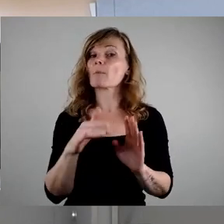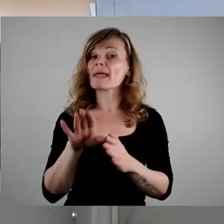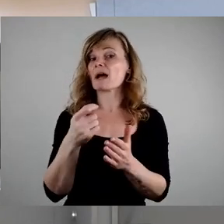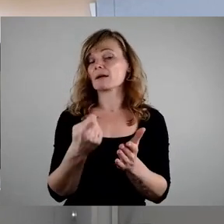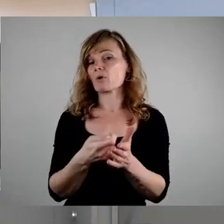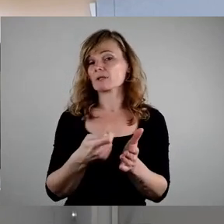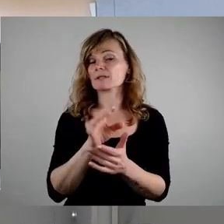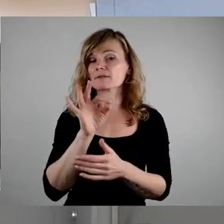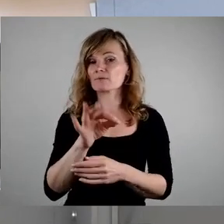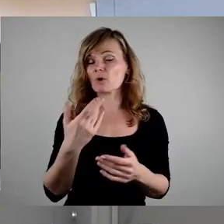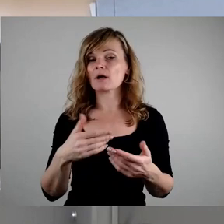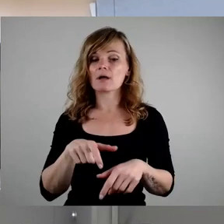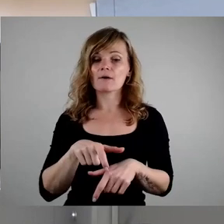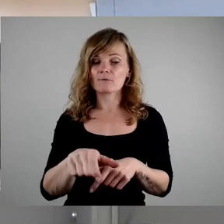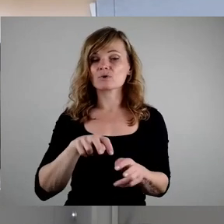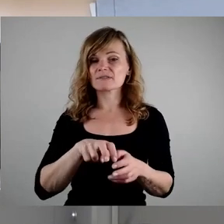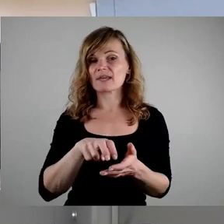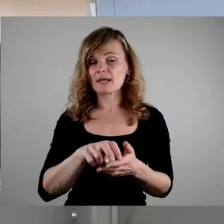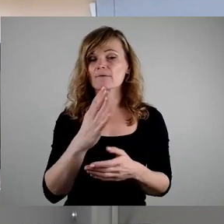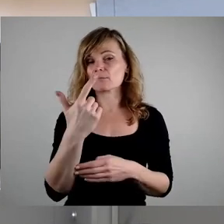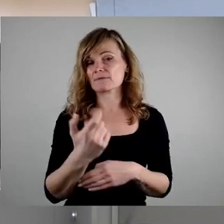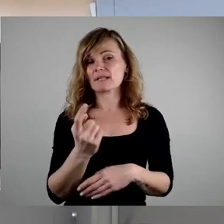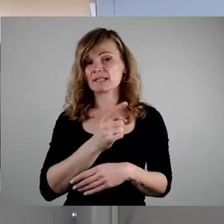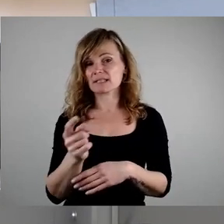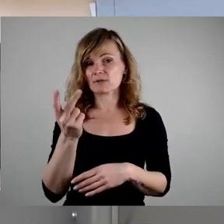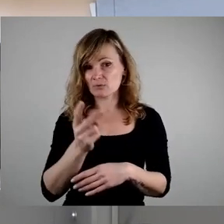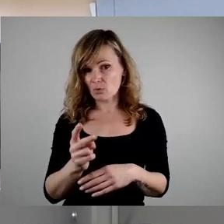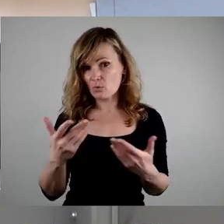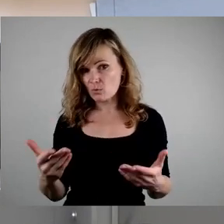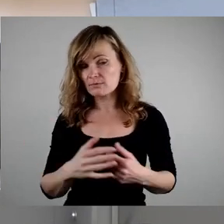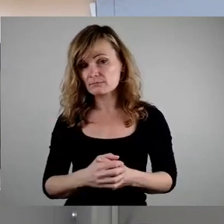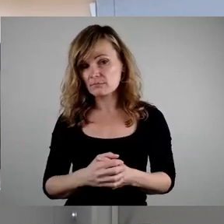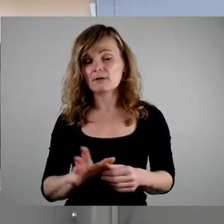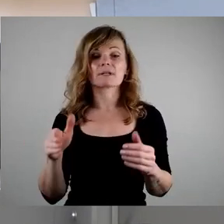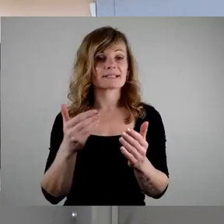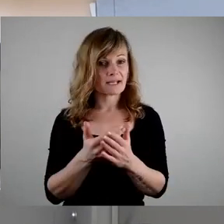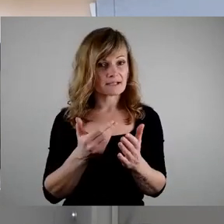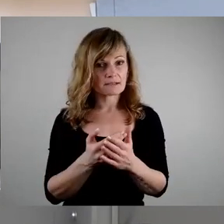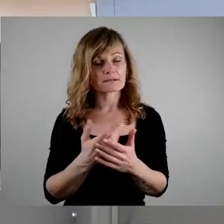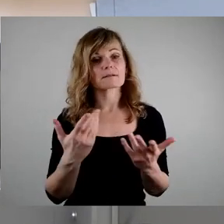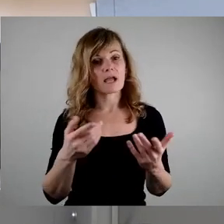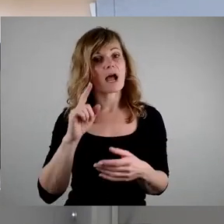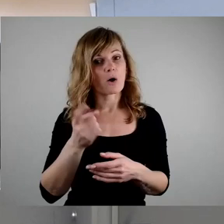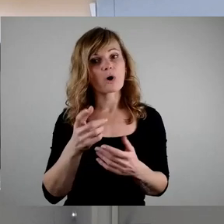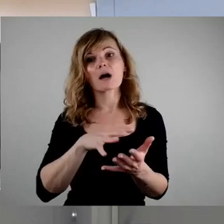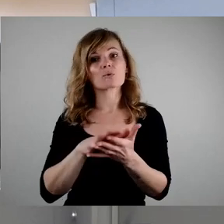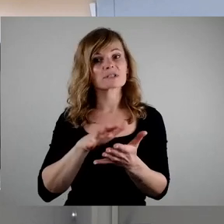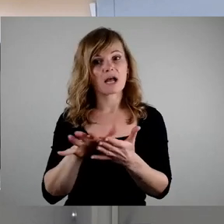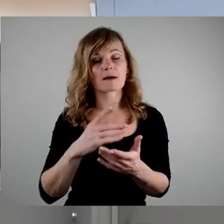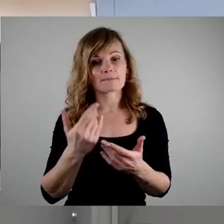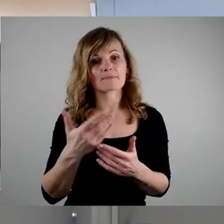für einen Fußweg 25.000 Euro, das, meine Damen und Herren, sind auch Ausgaben aus den